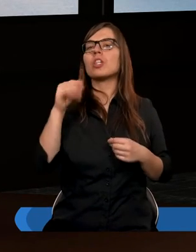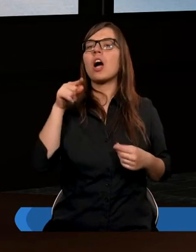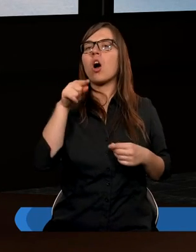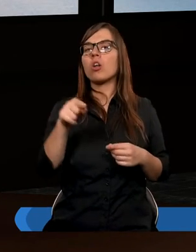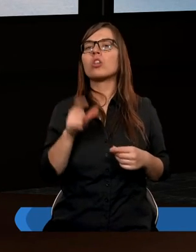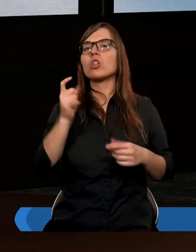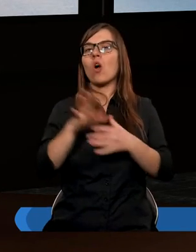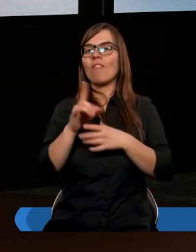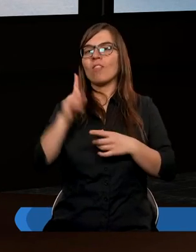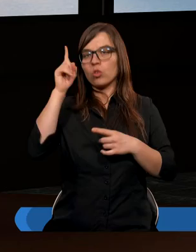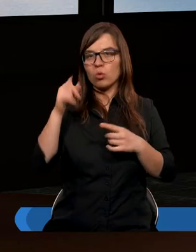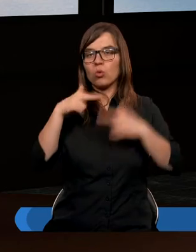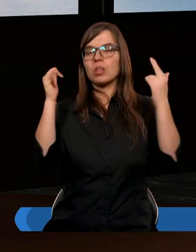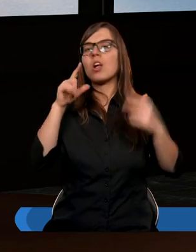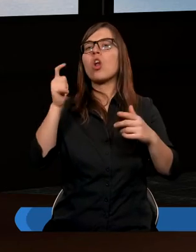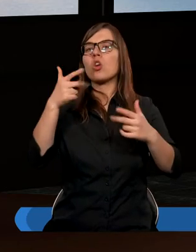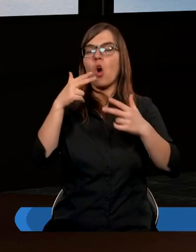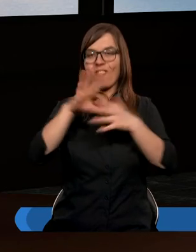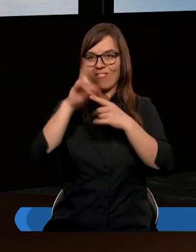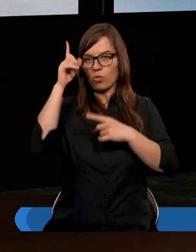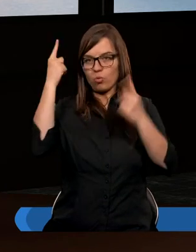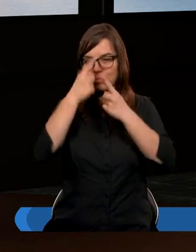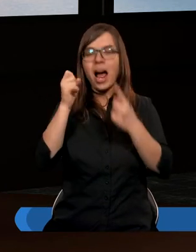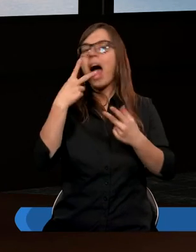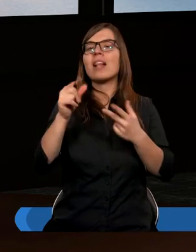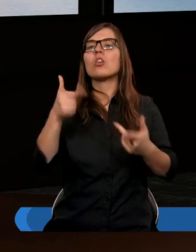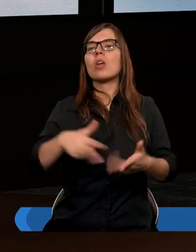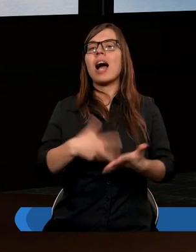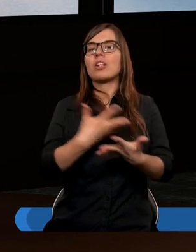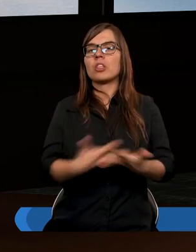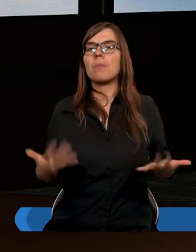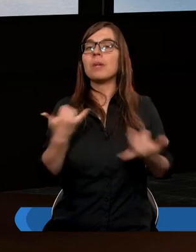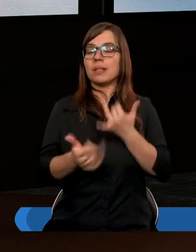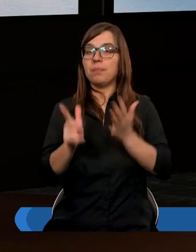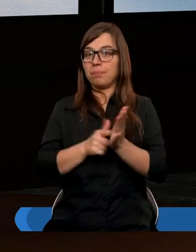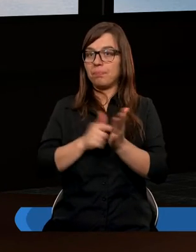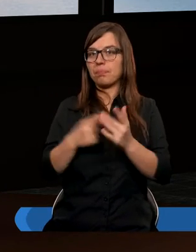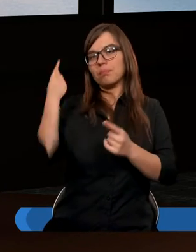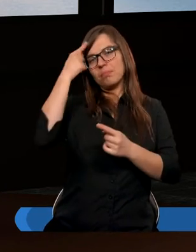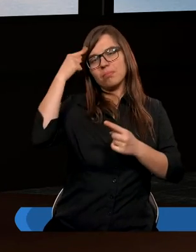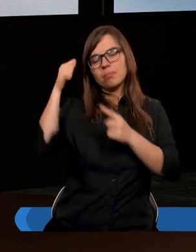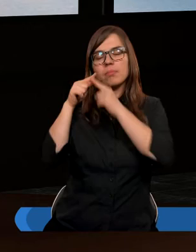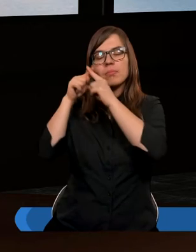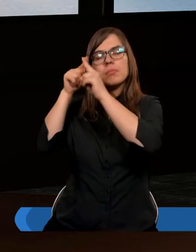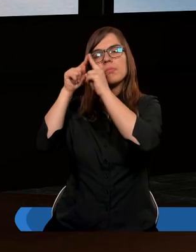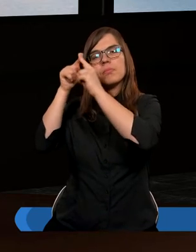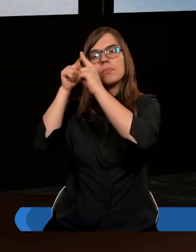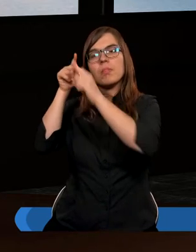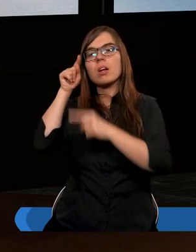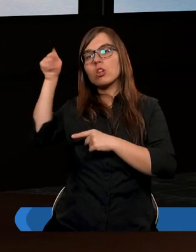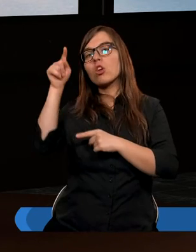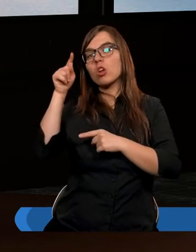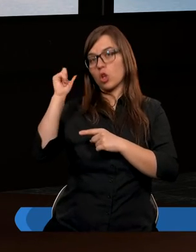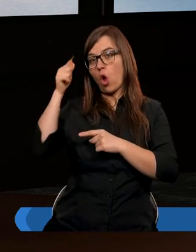o tym, co w górze myślcie, nie o tym, co na ziemi. Jeśli rzeczywiście częściej będziemy myśleć o